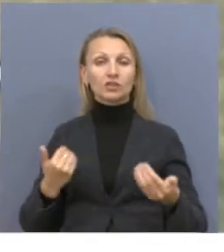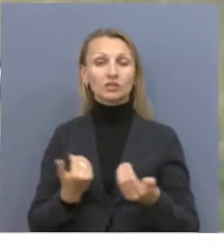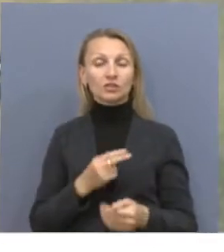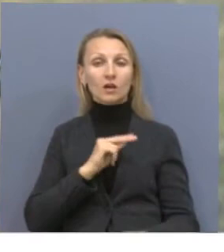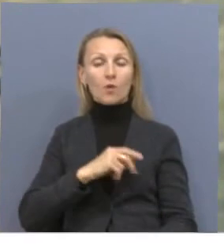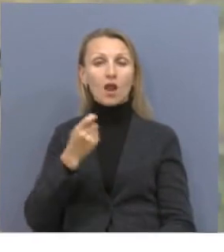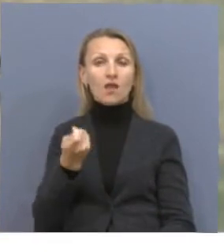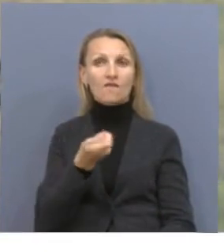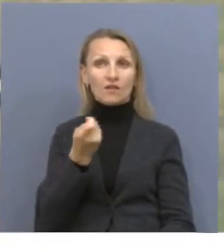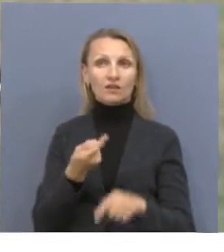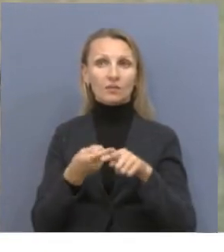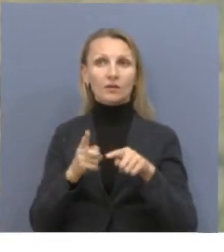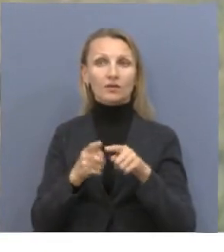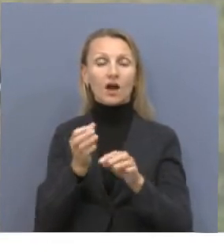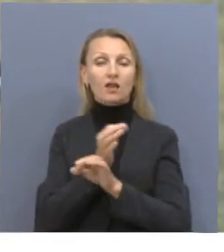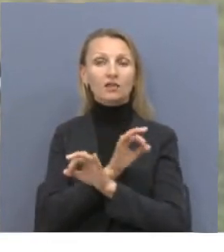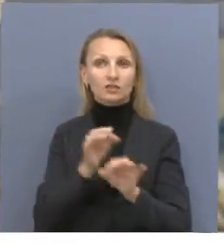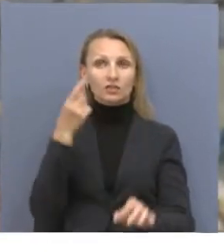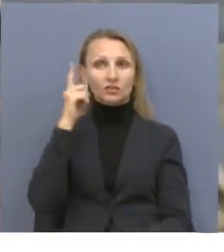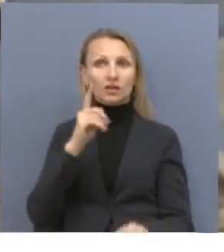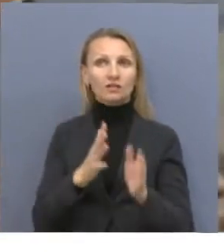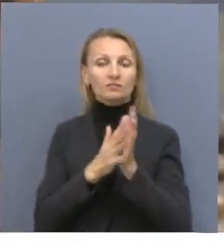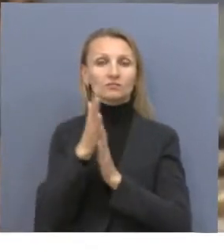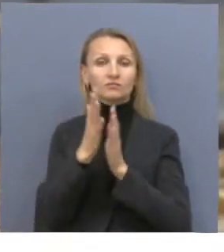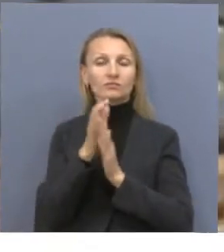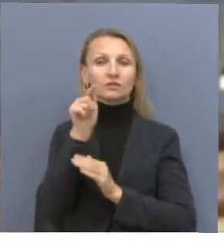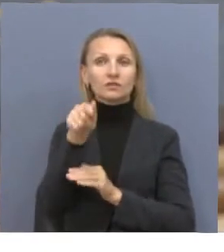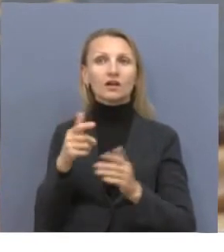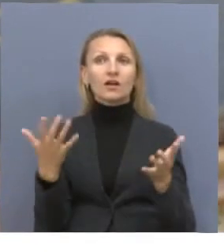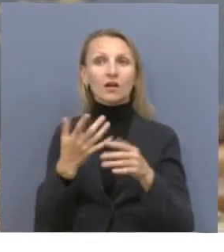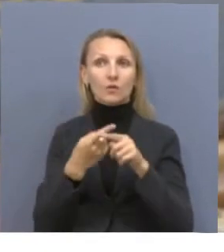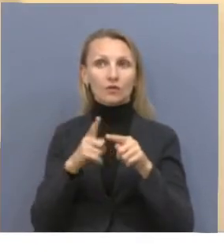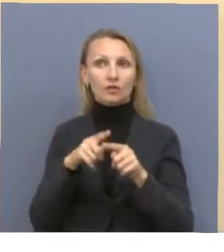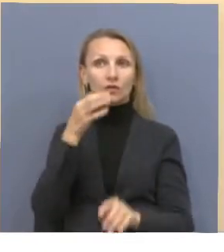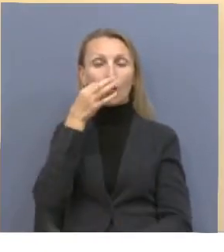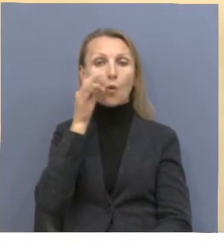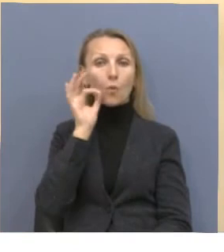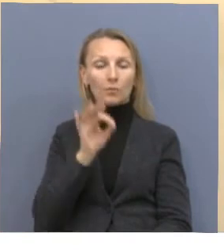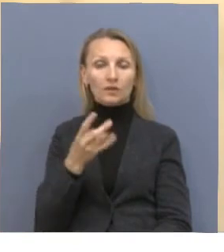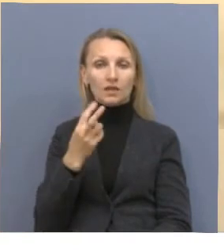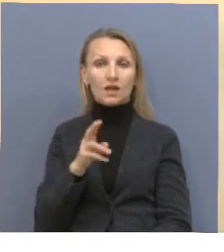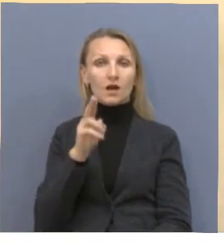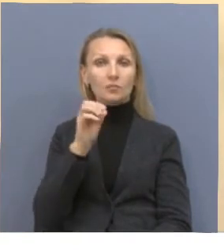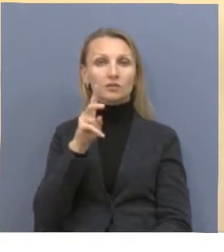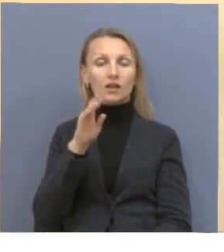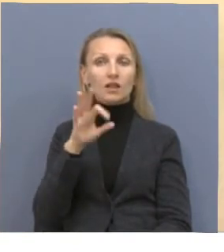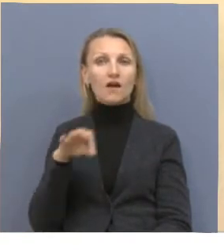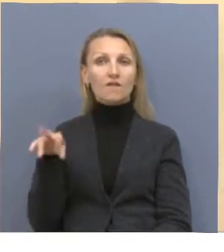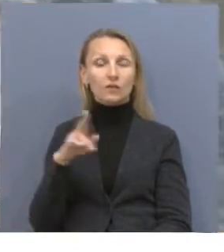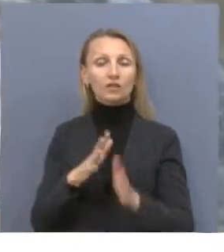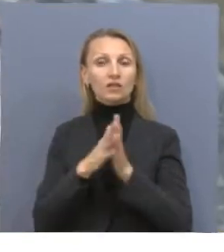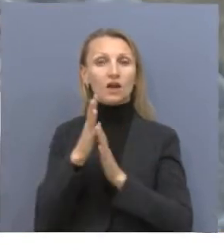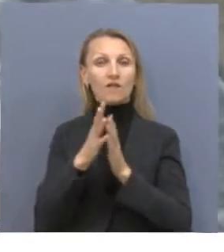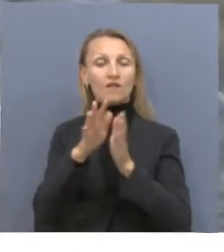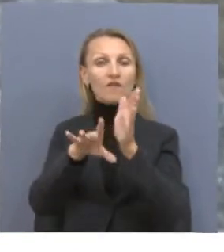элеваторе. Именно поэтому отлично разбирается в растениеводстве. А это бесценный опыт для пчеловода. Ведь выбор цветов и трав, обладающих